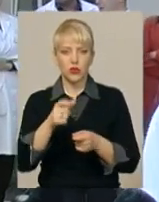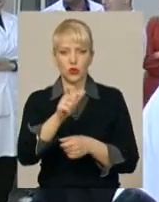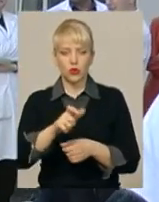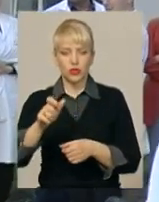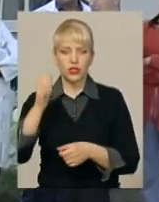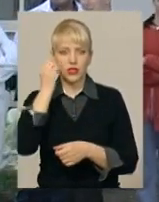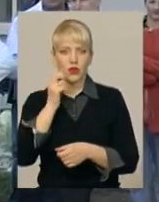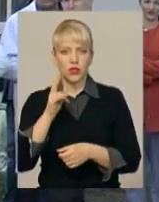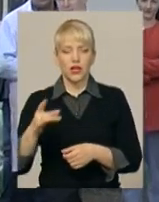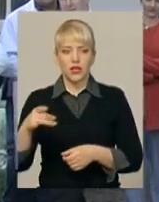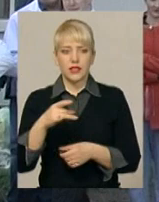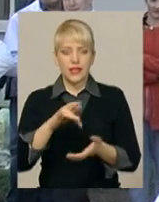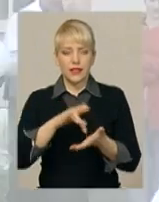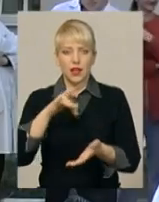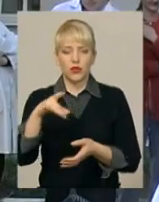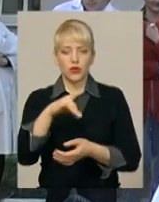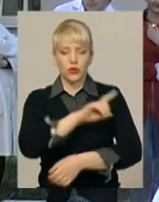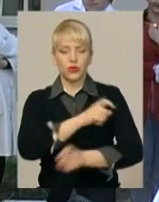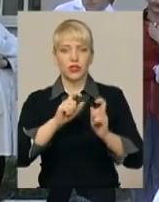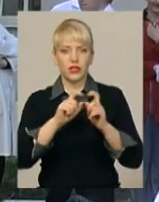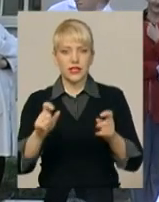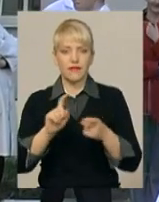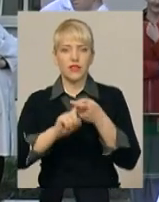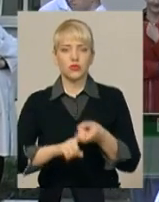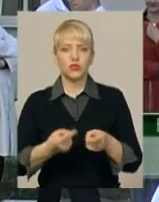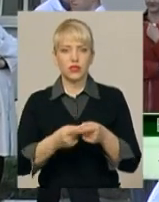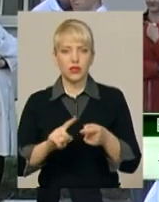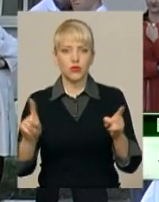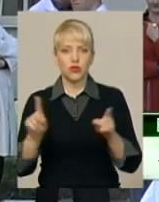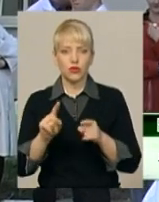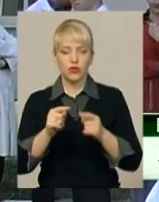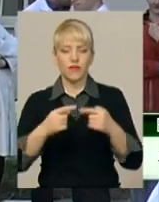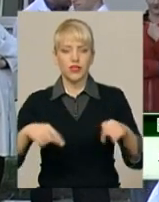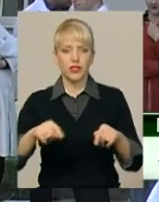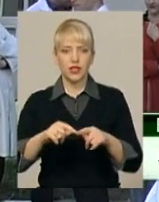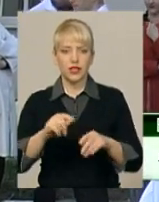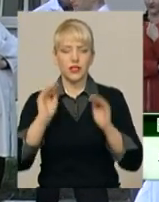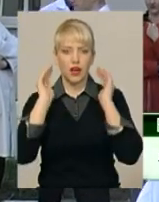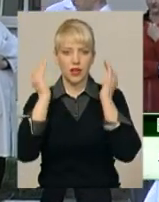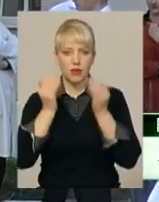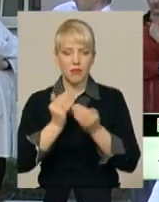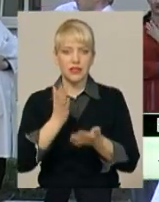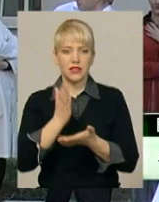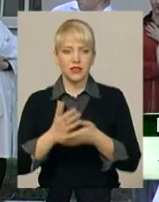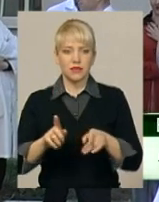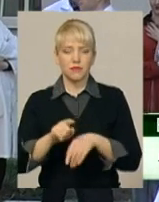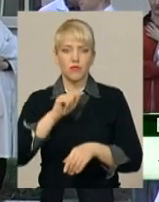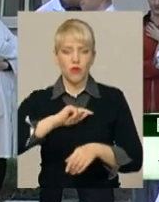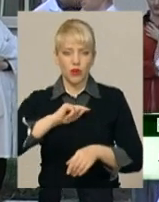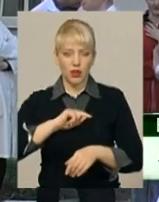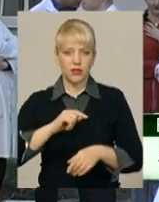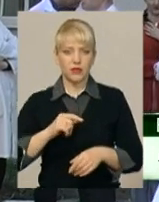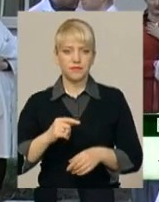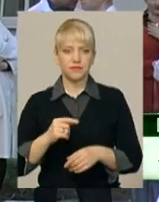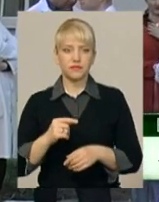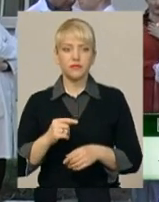районній лікарні, хірурги. У зв'язку з тим, що в відділенні реанімації склалася така морально-психологічна